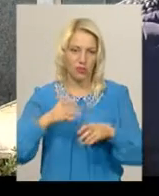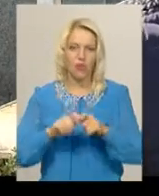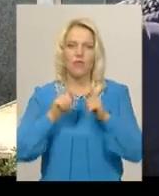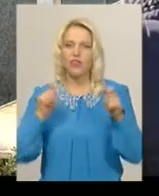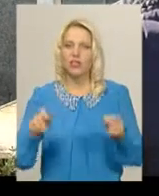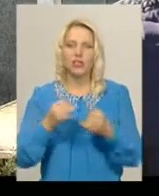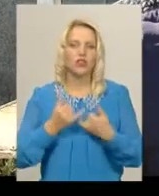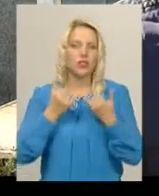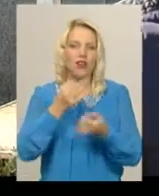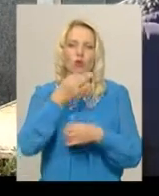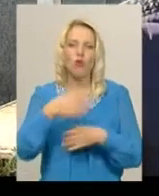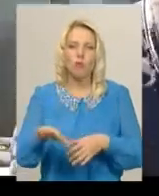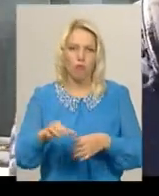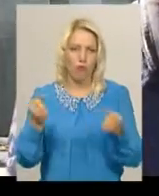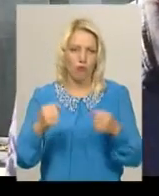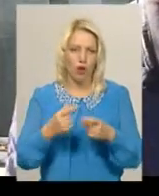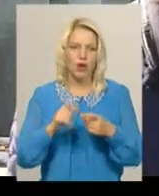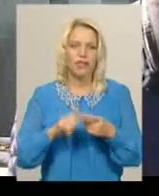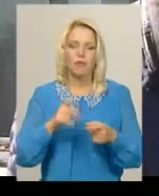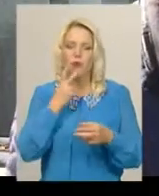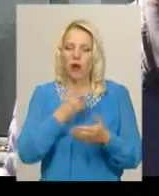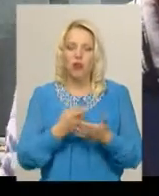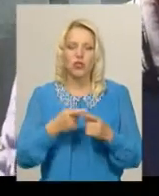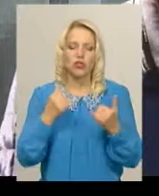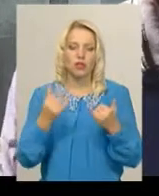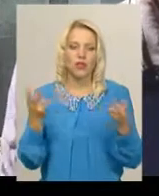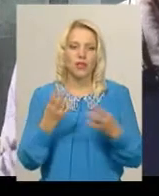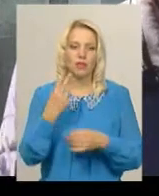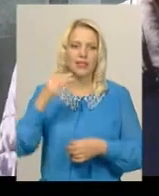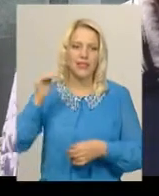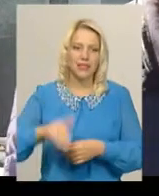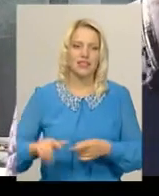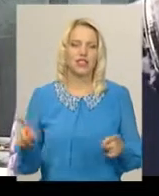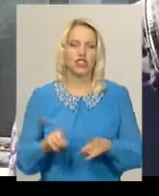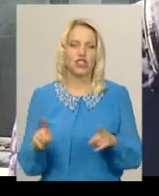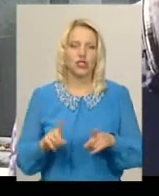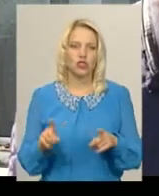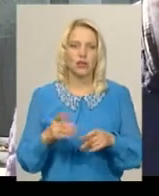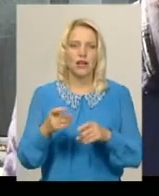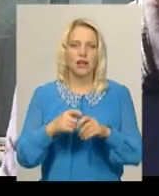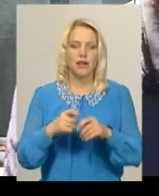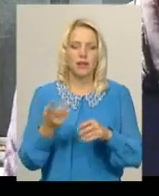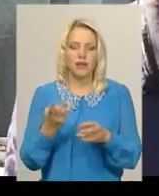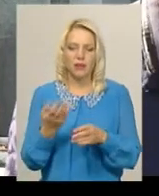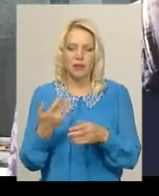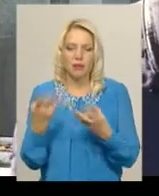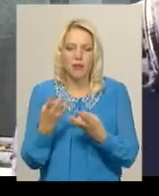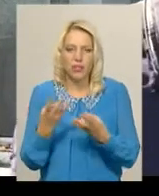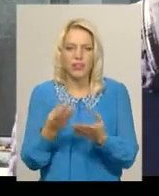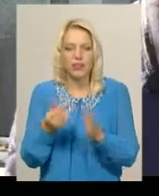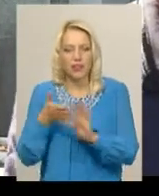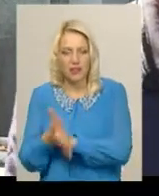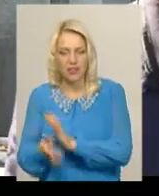для любого і для любого покажу. Це сьогодні треба три тисячі, щоб ми мали десь направити на інший момент, ми мусимо